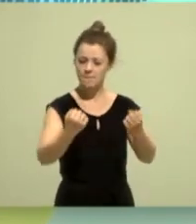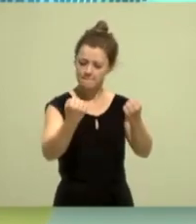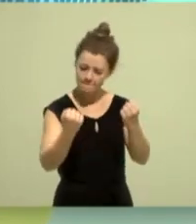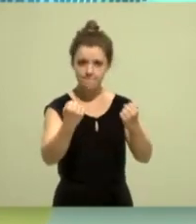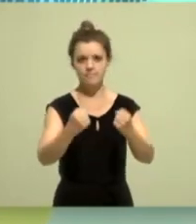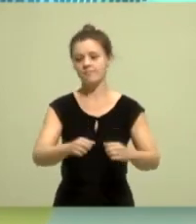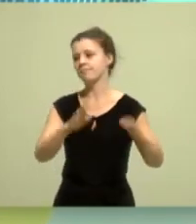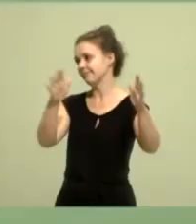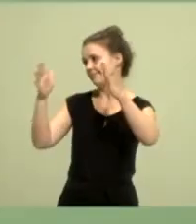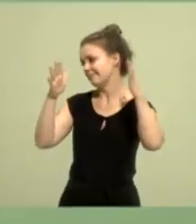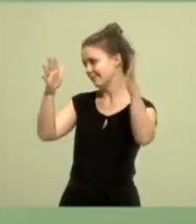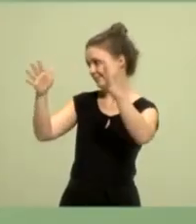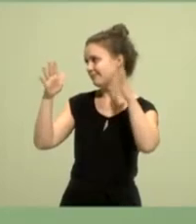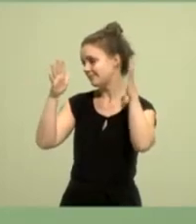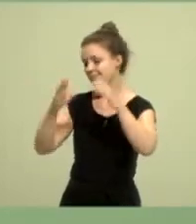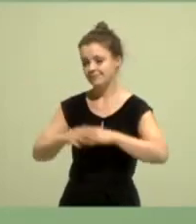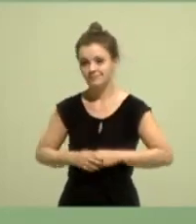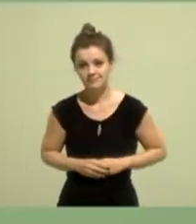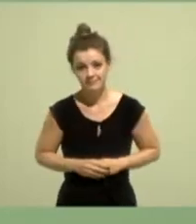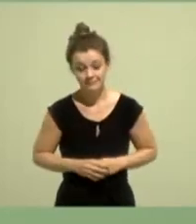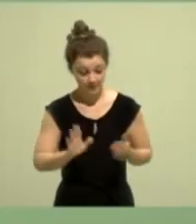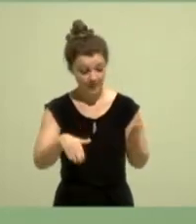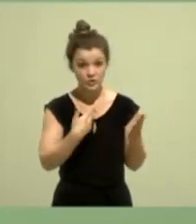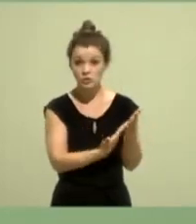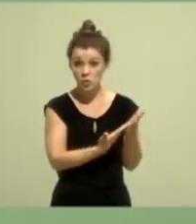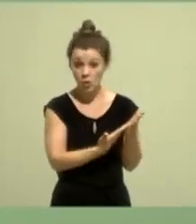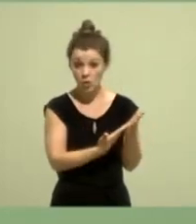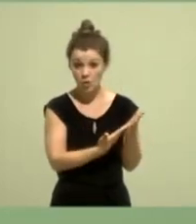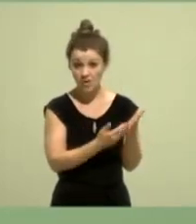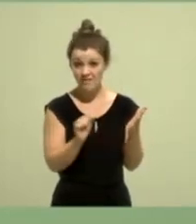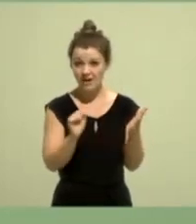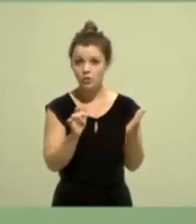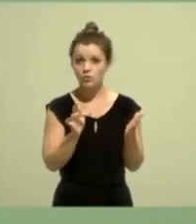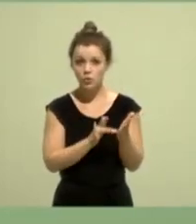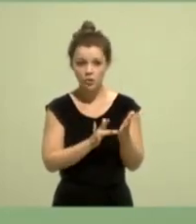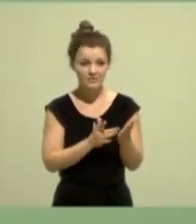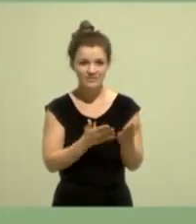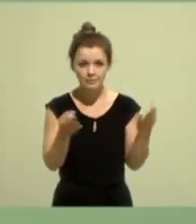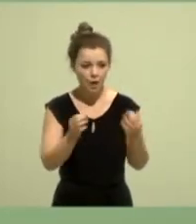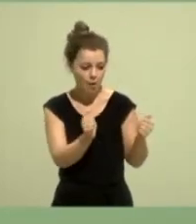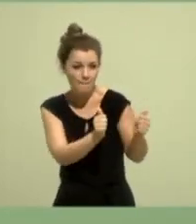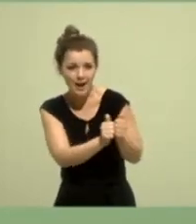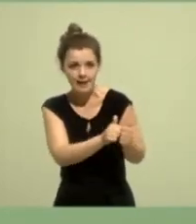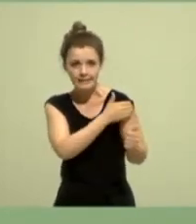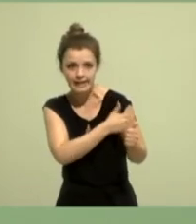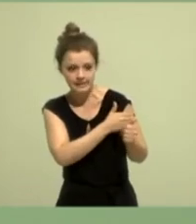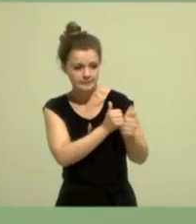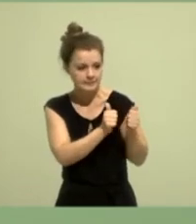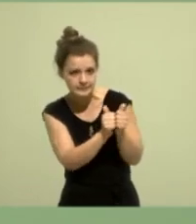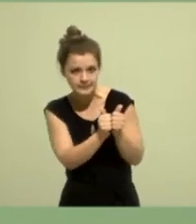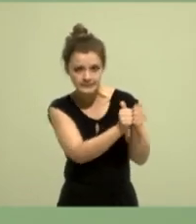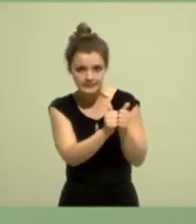Und das ist nur möglich, weil wir diesen Schulterschluss mit Bewegungen gesucht haben. Die parlamentarische